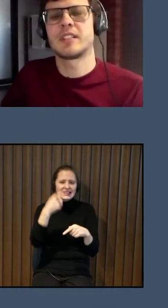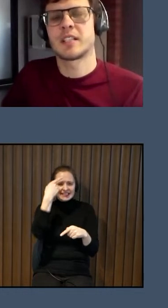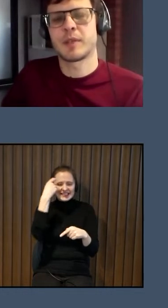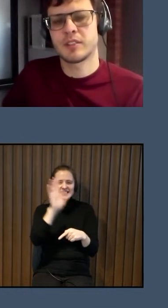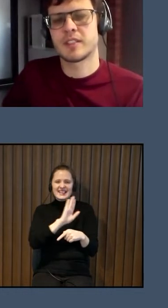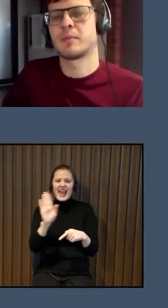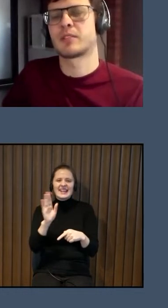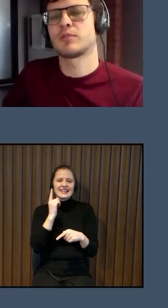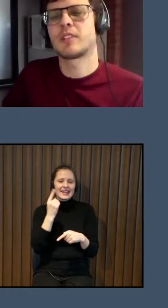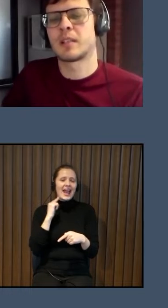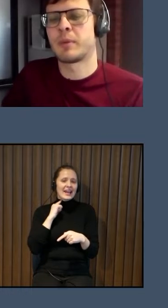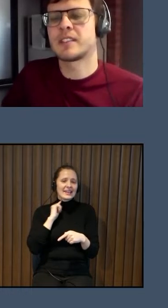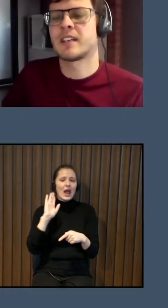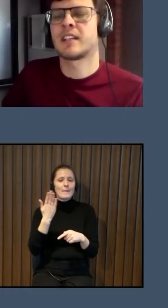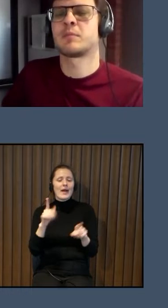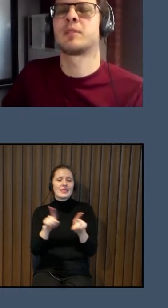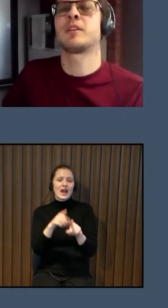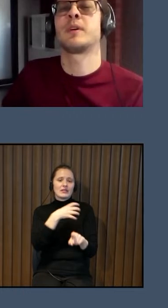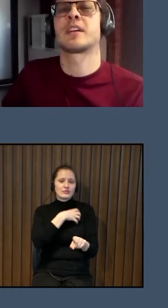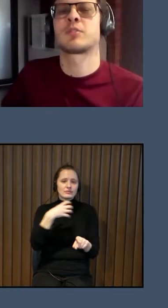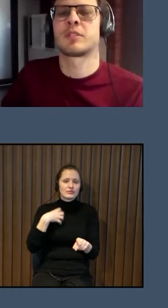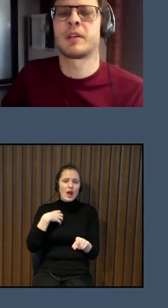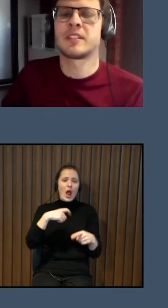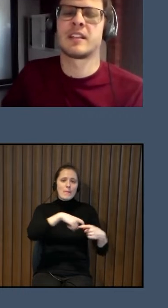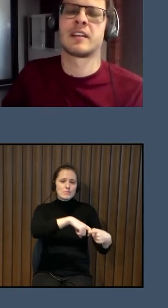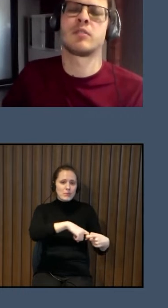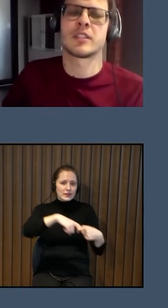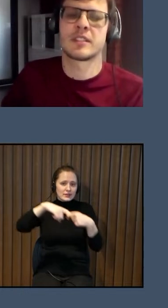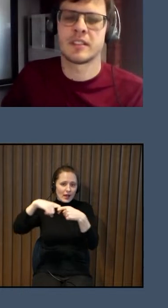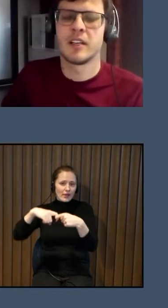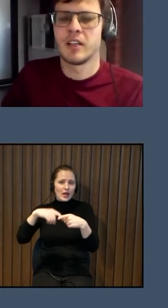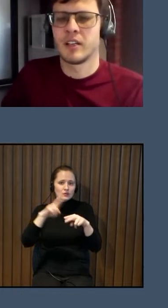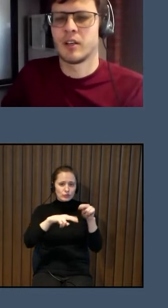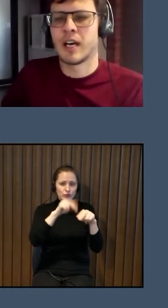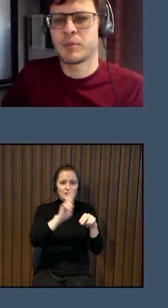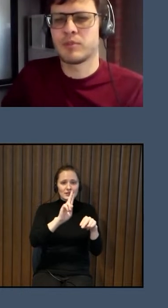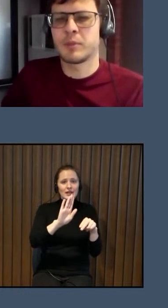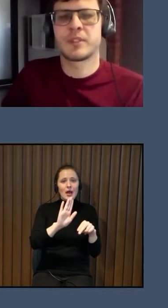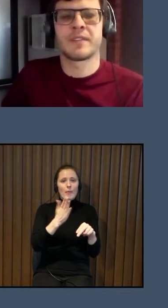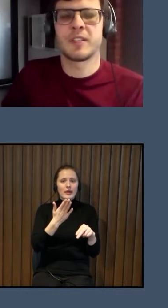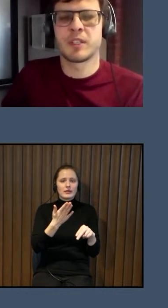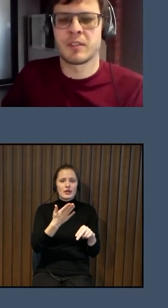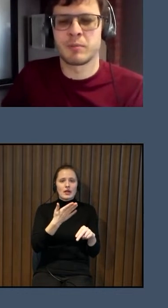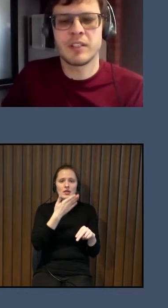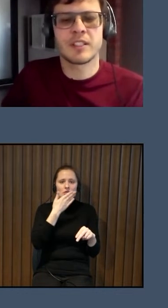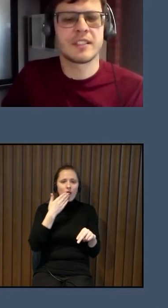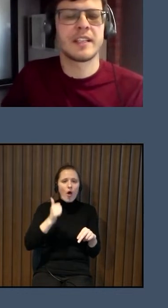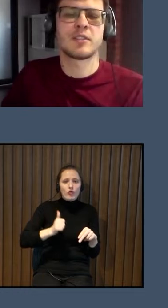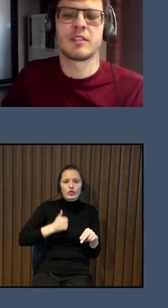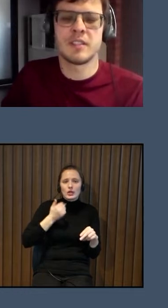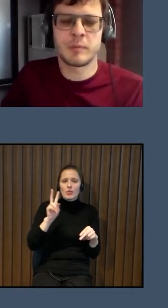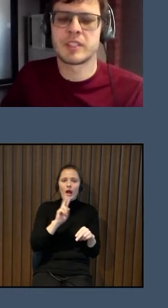Rīgā, bet citās pašvaldībās uzstāda pacēlāja, bet beigā šo pacēlāju nav kas apkopas. Tā firma jau ir